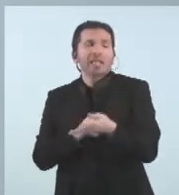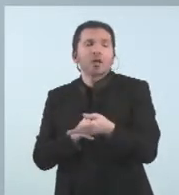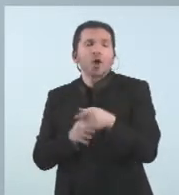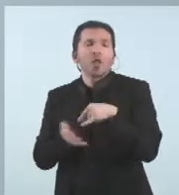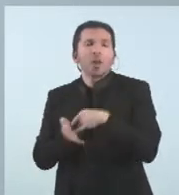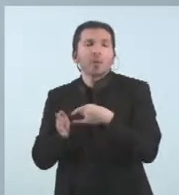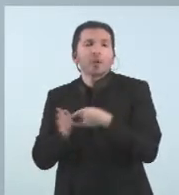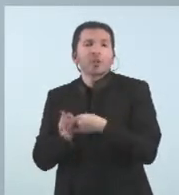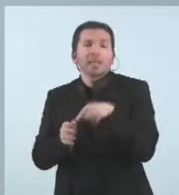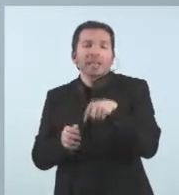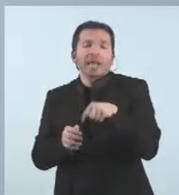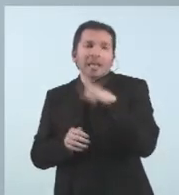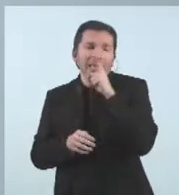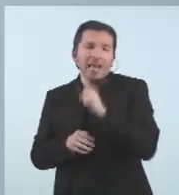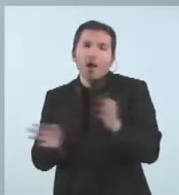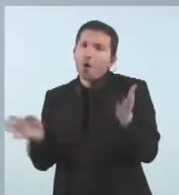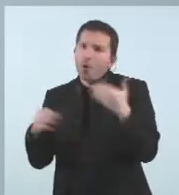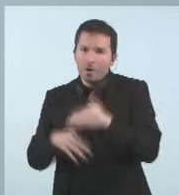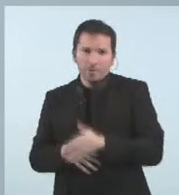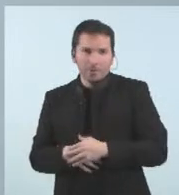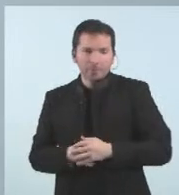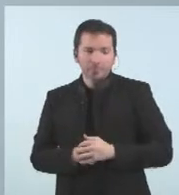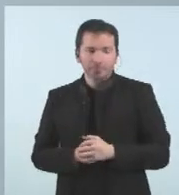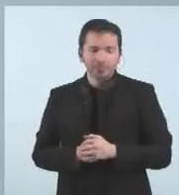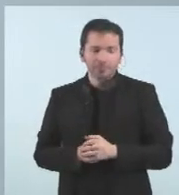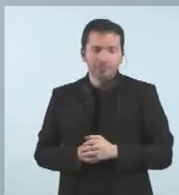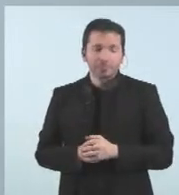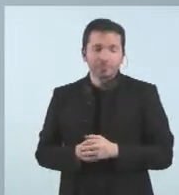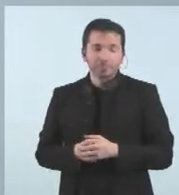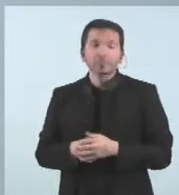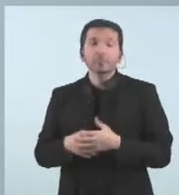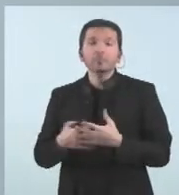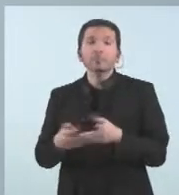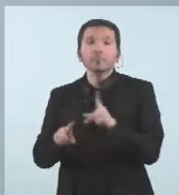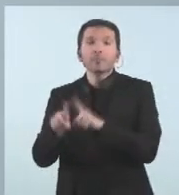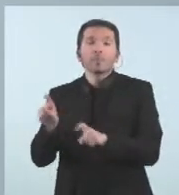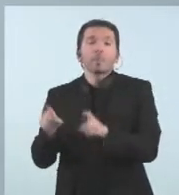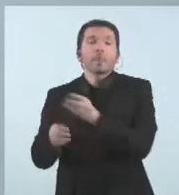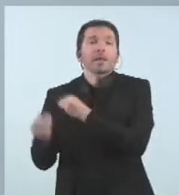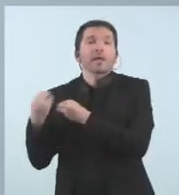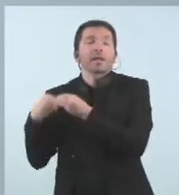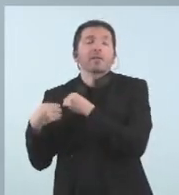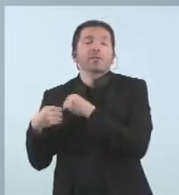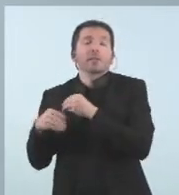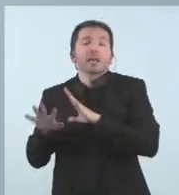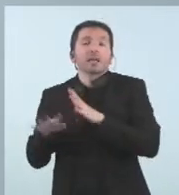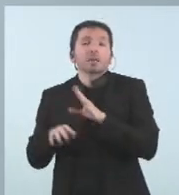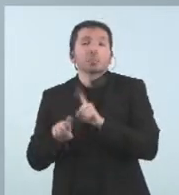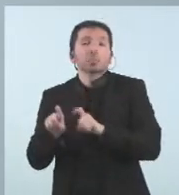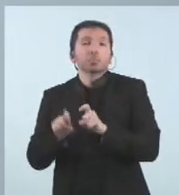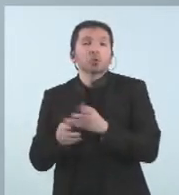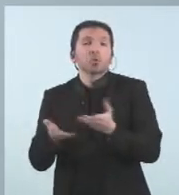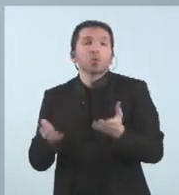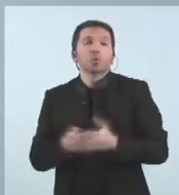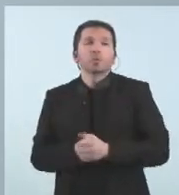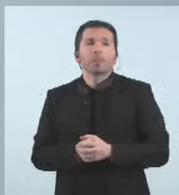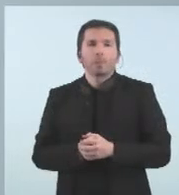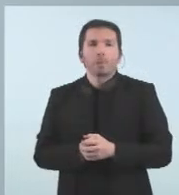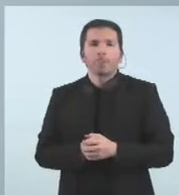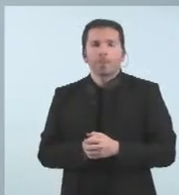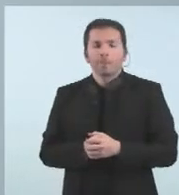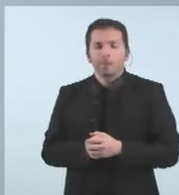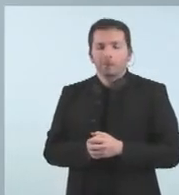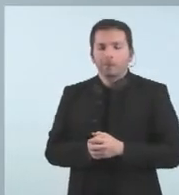resta a disposició de poder donar més detalls d'algun dels elements explicats gràcies doncs obrim aquest